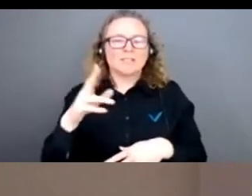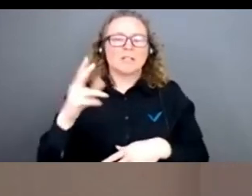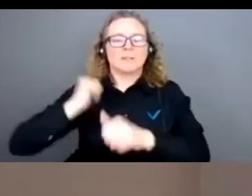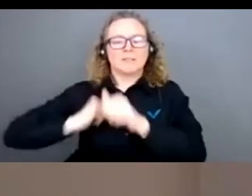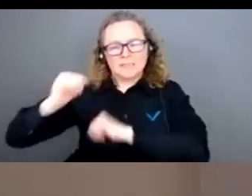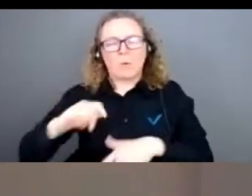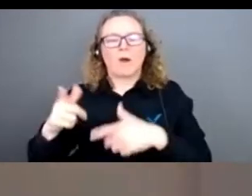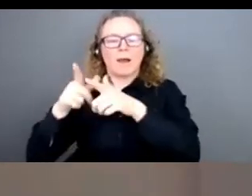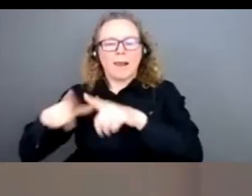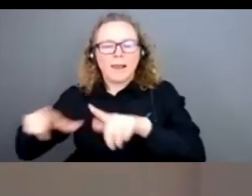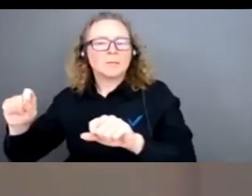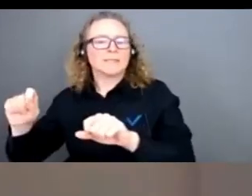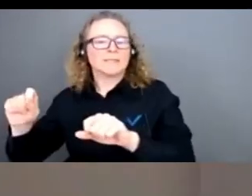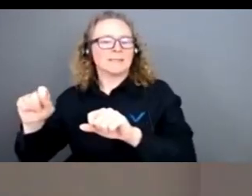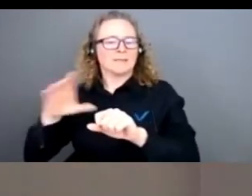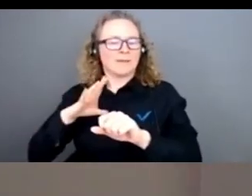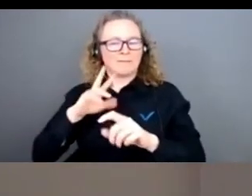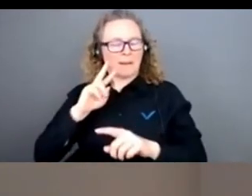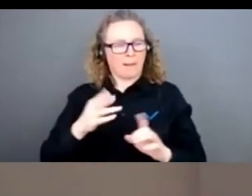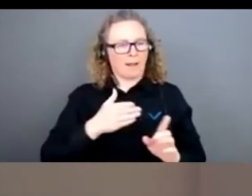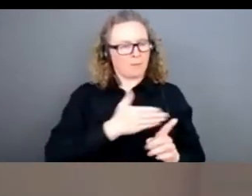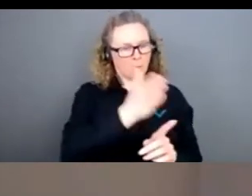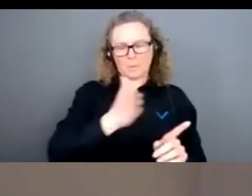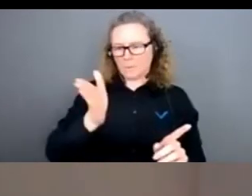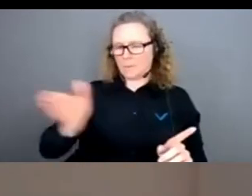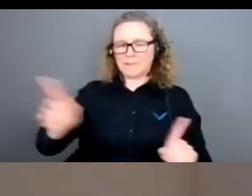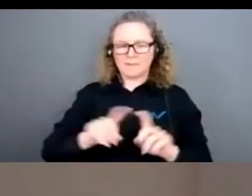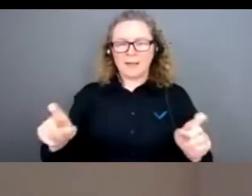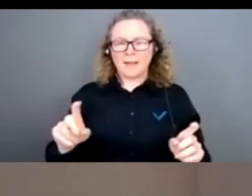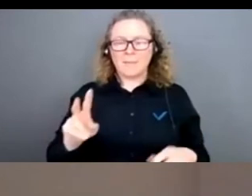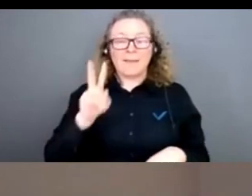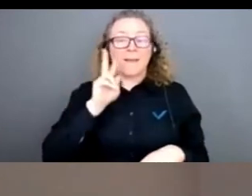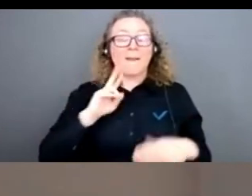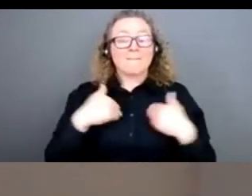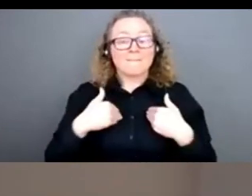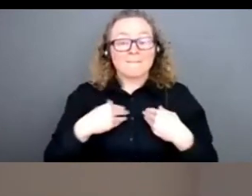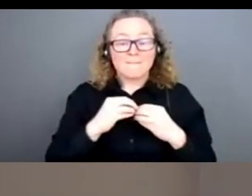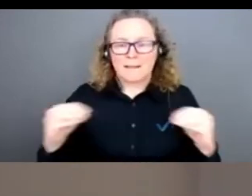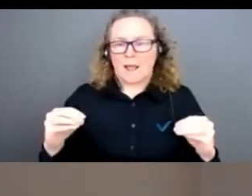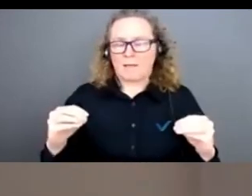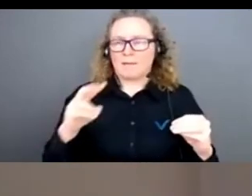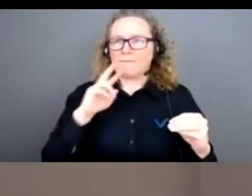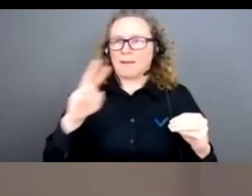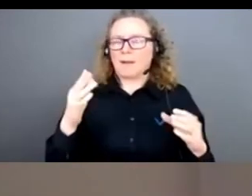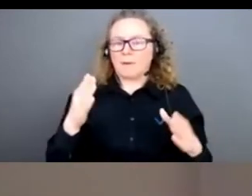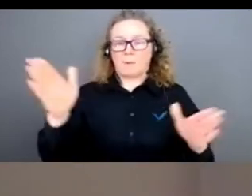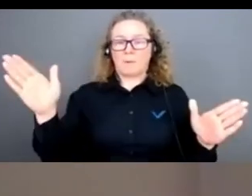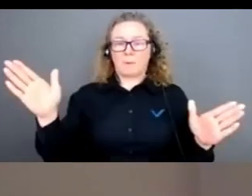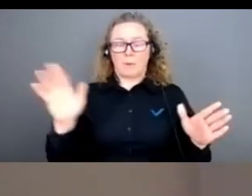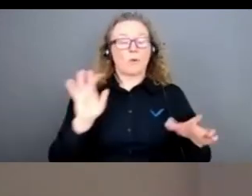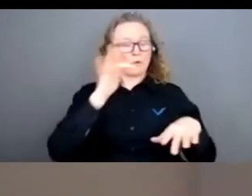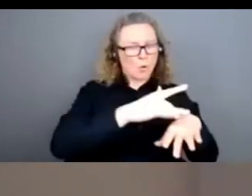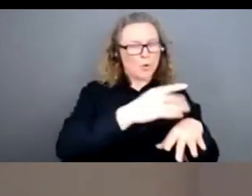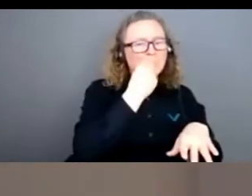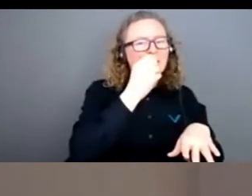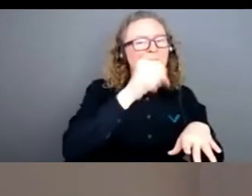disciplines, mais disons qu'on a vraiment un panorama assez large et on se rend compte que la question végane dépasse largement, évidemment, la question alimentaire, mais aussi les questions